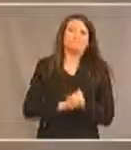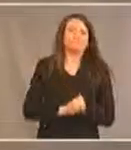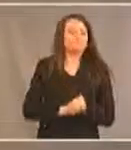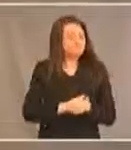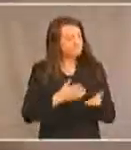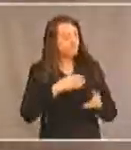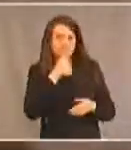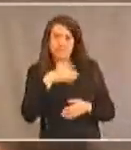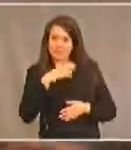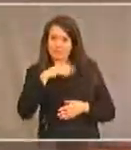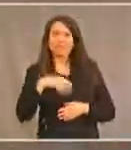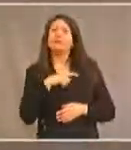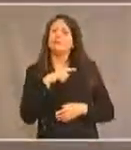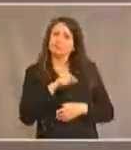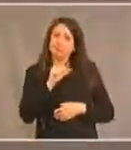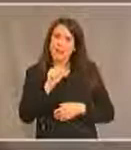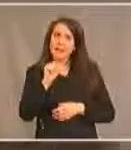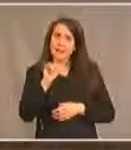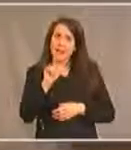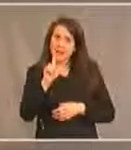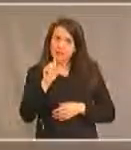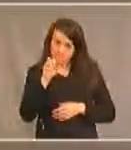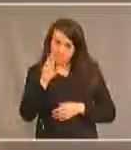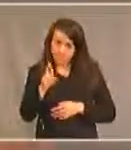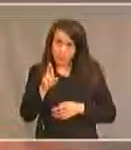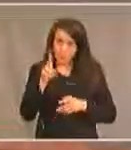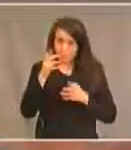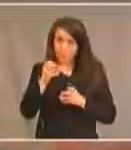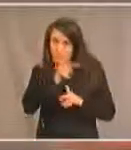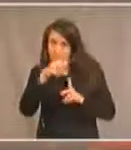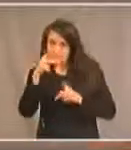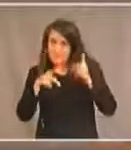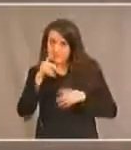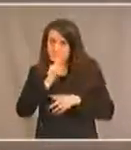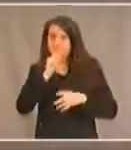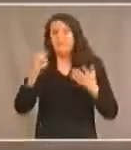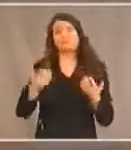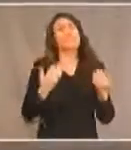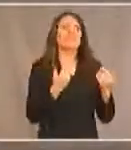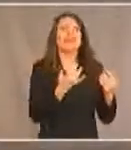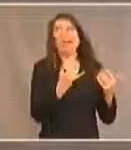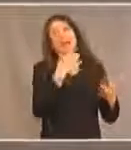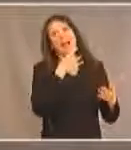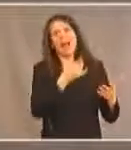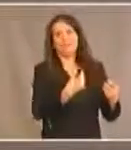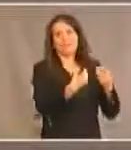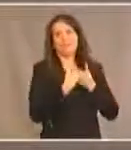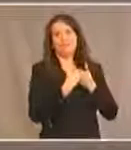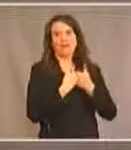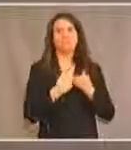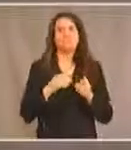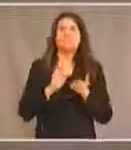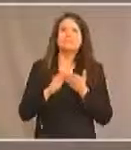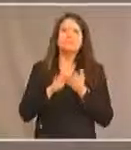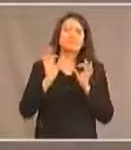Elmer, voulez-vous ajouter la perspective des aînés? J'attendais justement que vous me le demandiez.